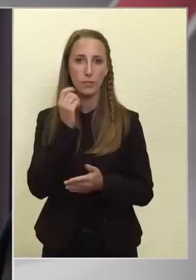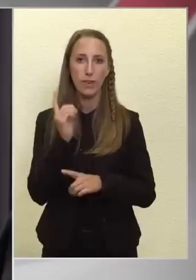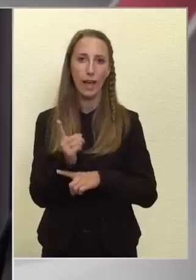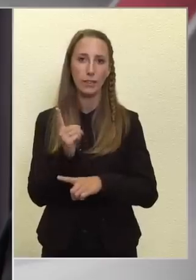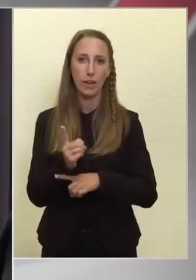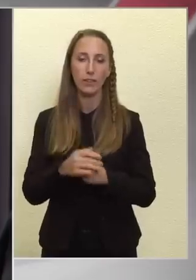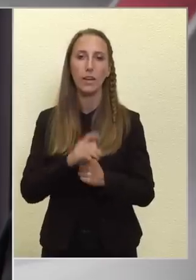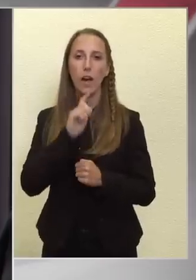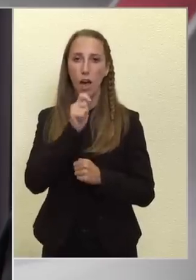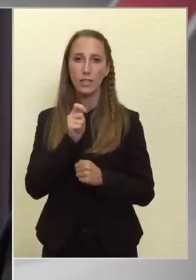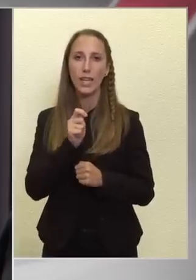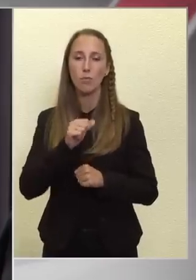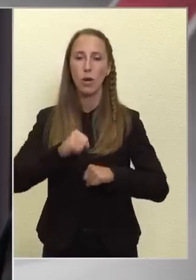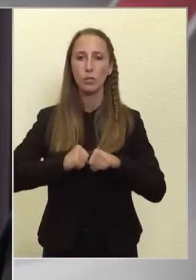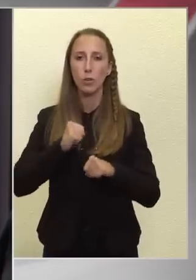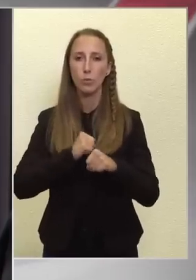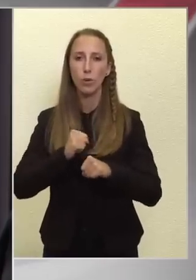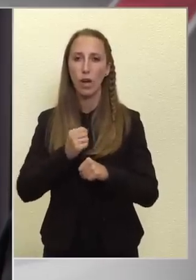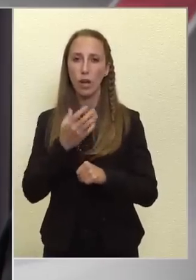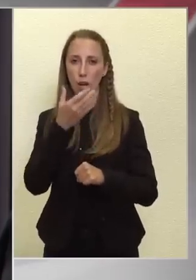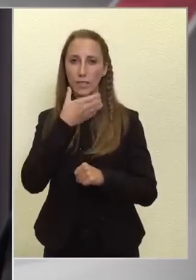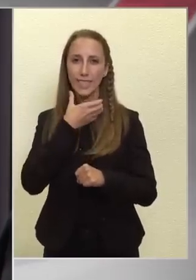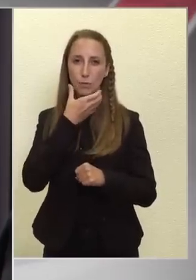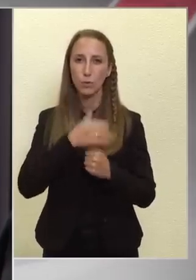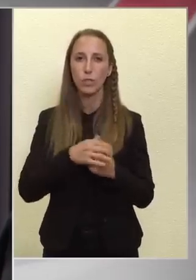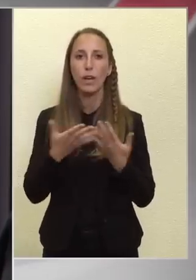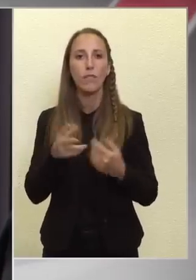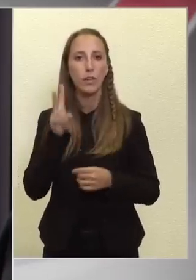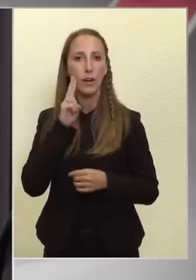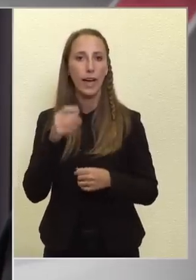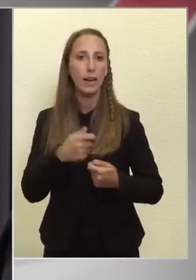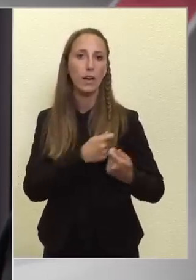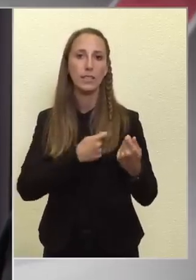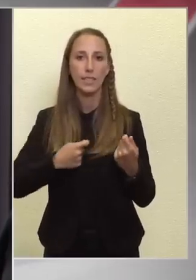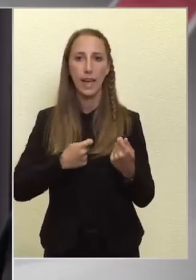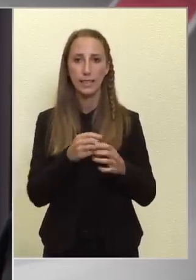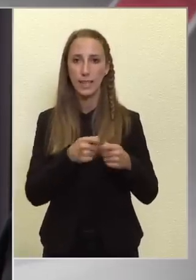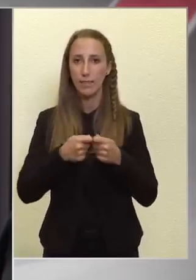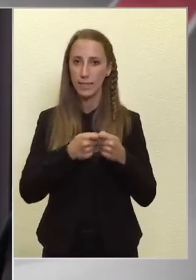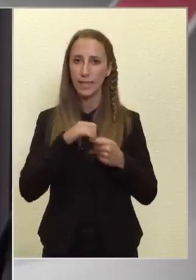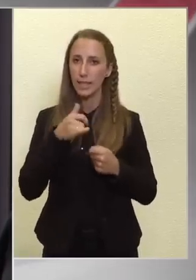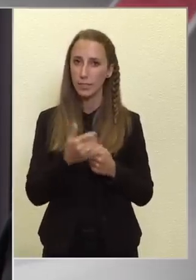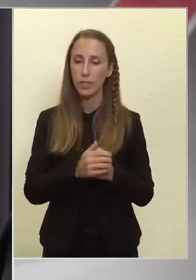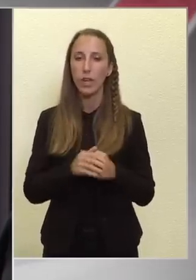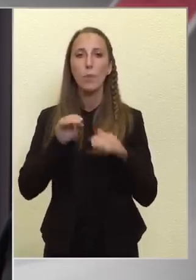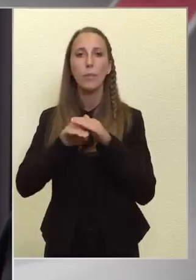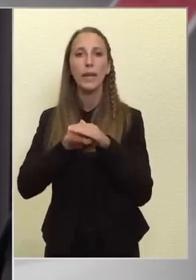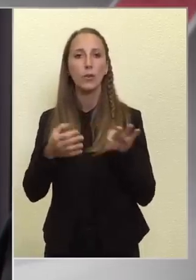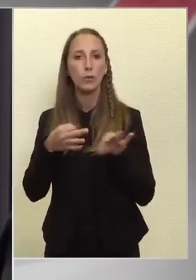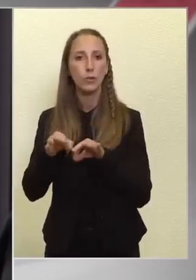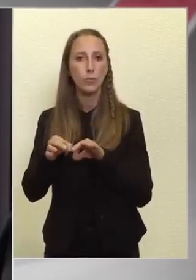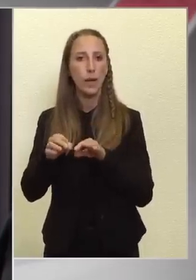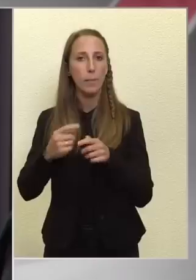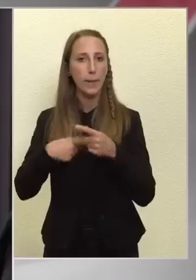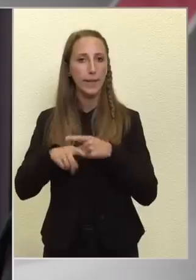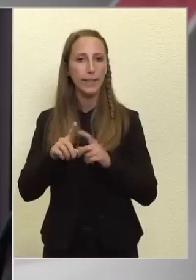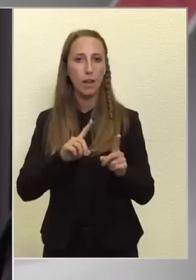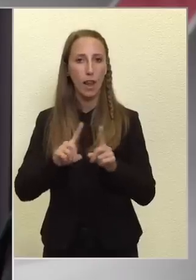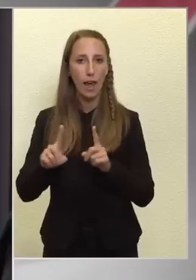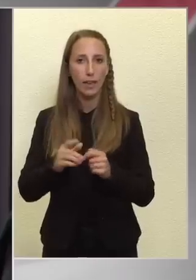hogy hazánkban tombol a rasszizmus, vagy akár a cigány szervezetek is. Menekült ügyben pedig talán